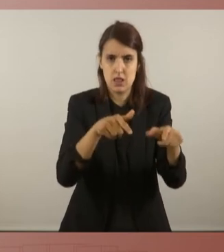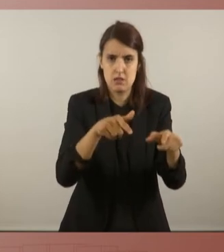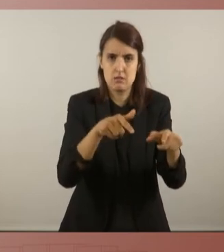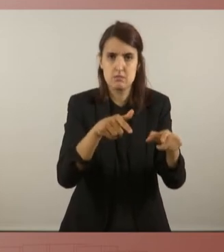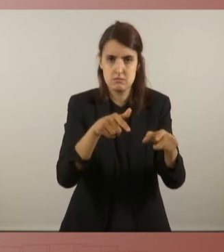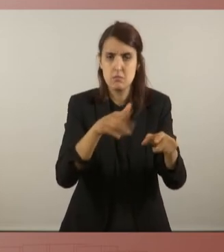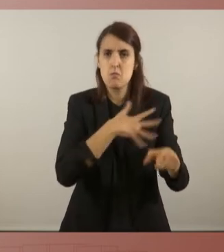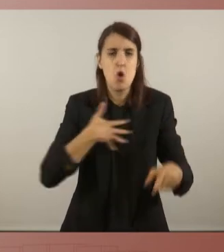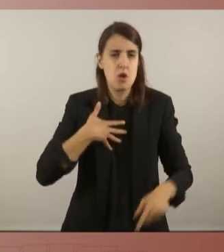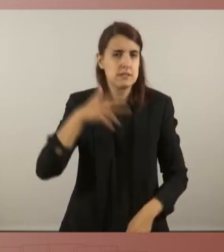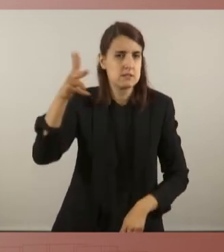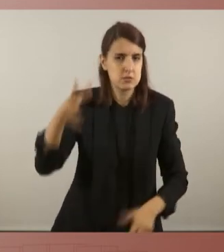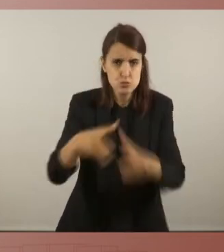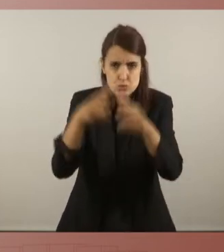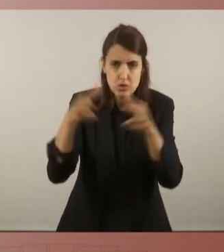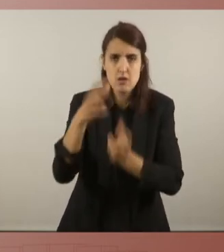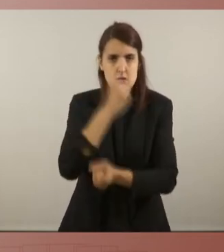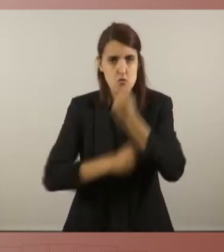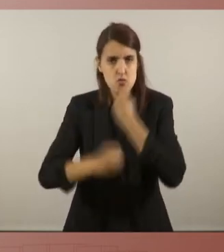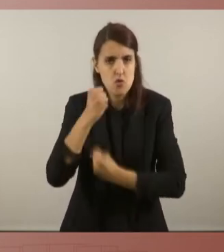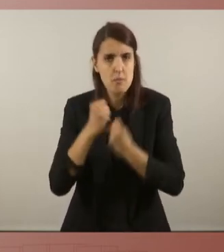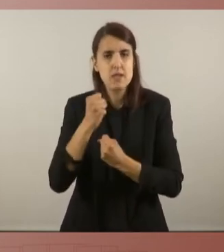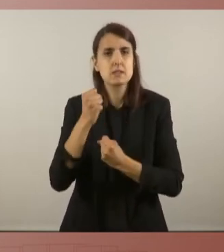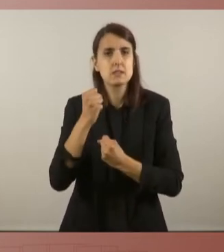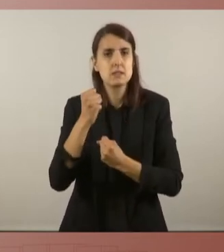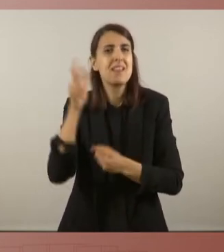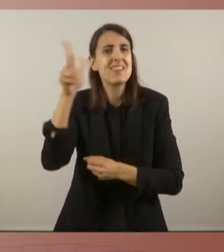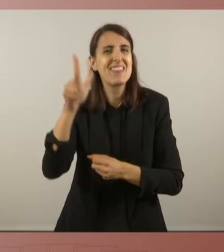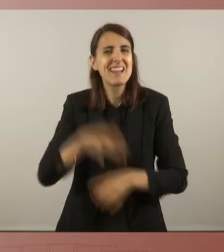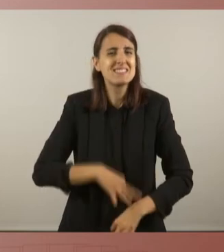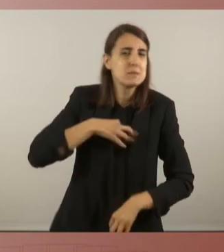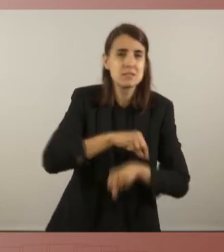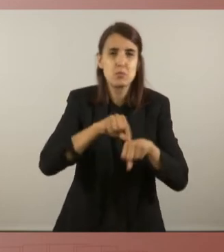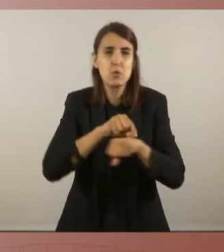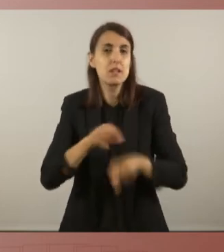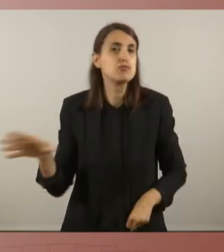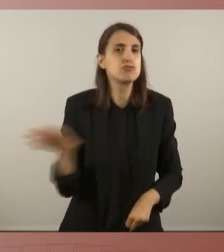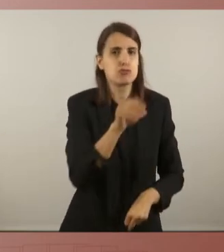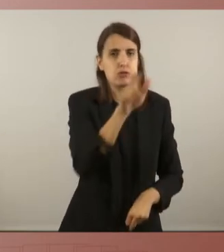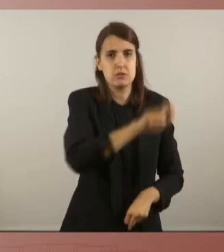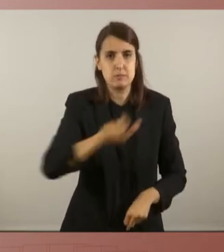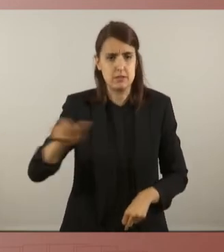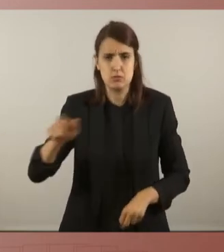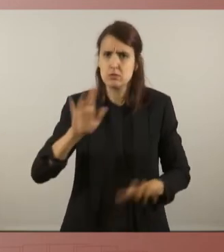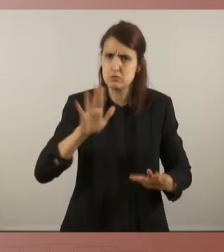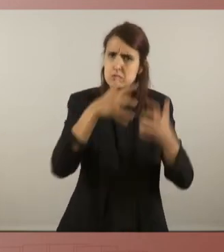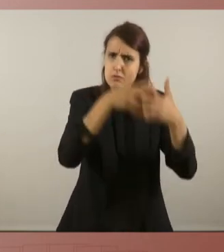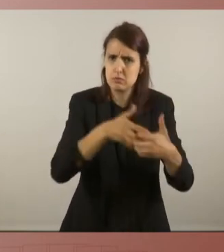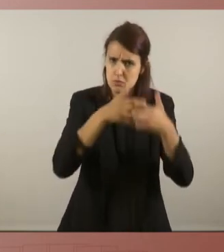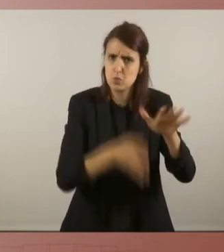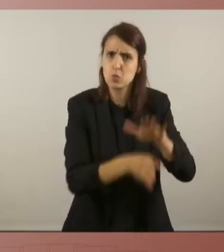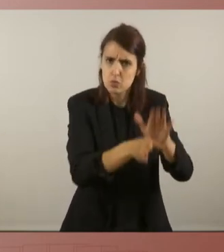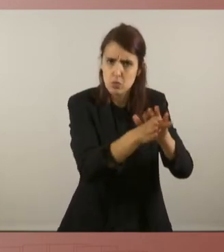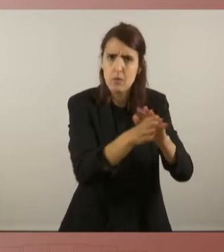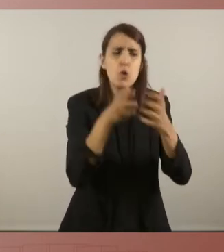dels drets socials, dels drets econòmics, dels drets civils i polítics de tota la població. I seguirem lluitant, seguirem lluitant des del carrer,